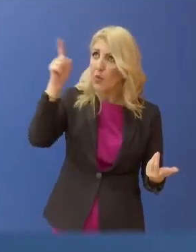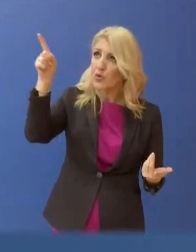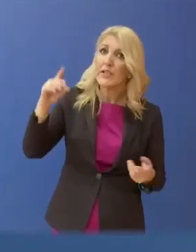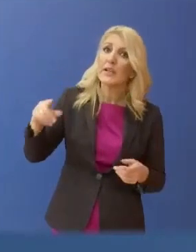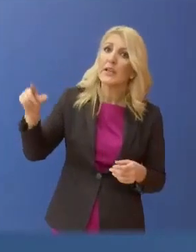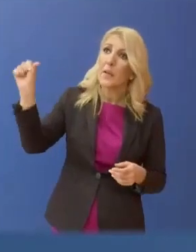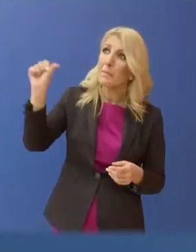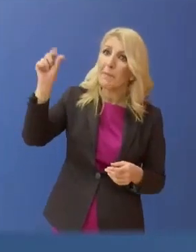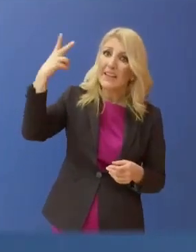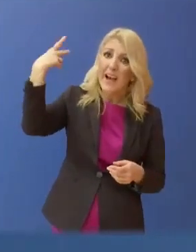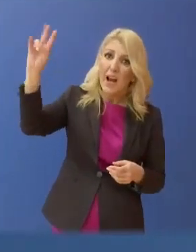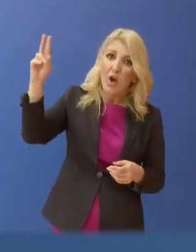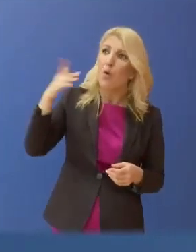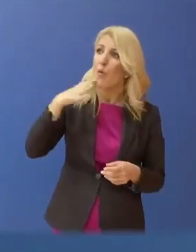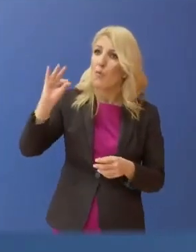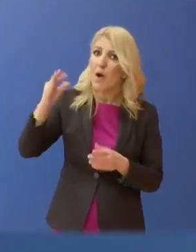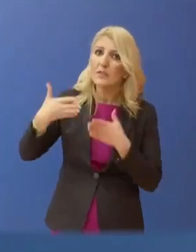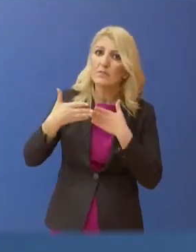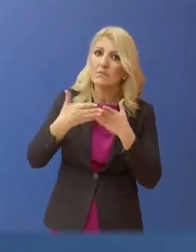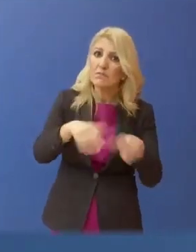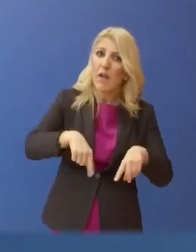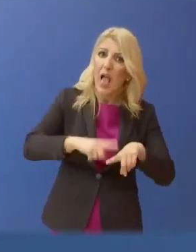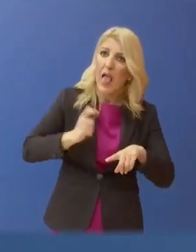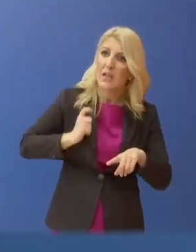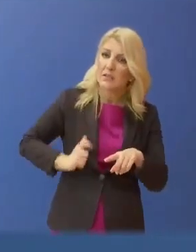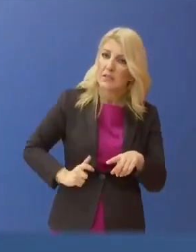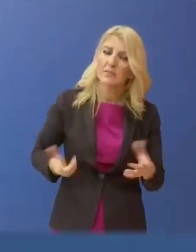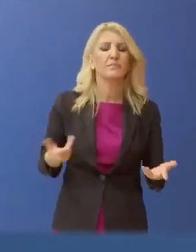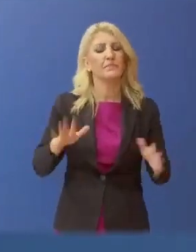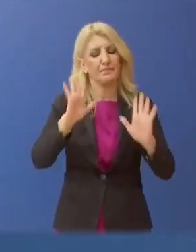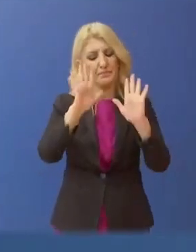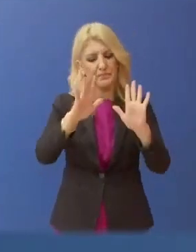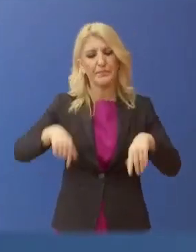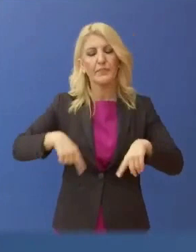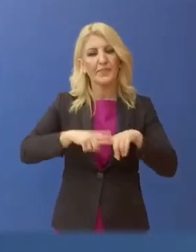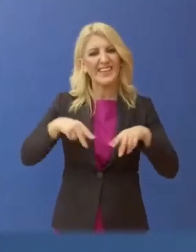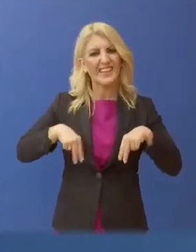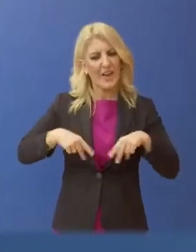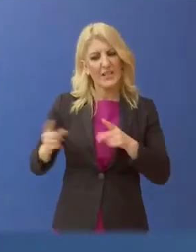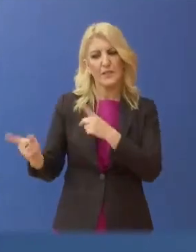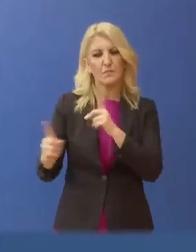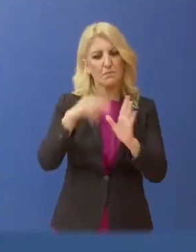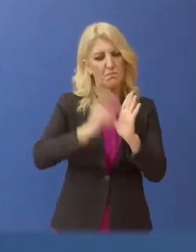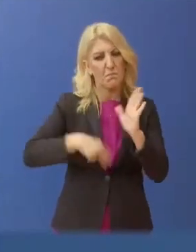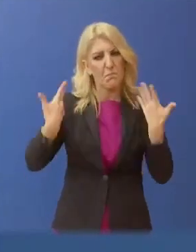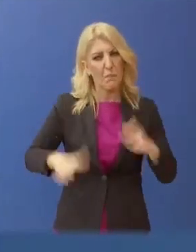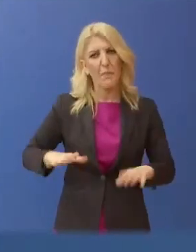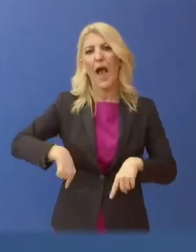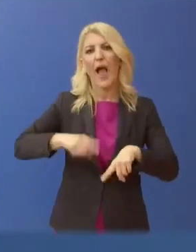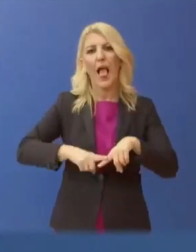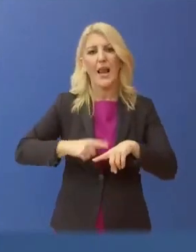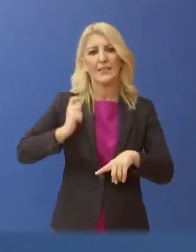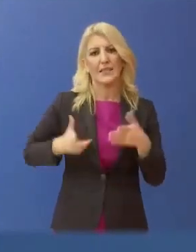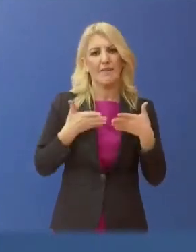Η ελληνική κυβέρνηση μέσω του συνυποσχετικού που υπογράφηκε με τους Έλληνες εφοπλιστές έχει εξασφαλίσει ότι η ενίσχυση των